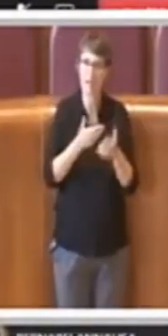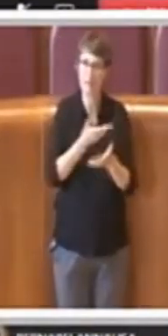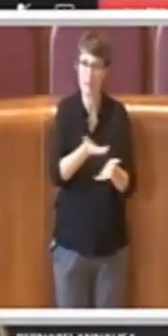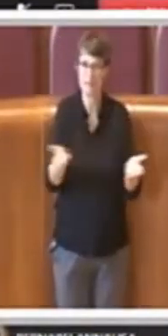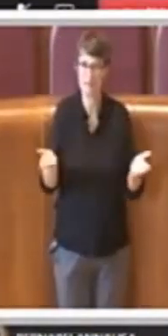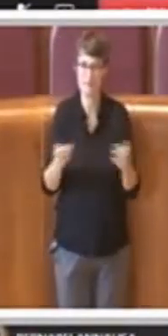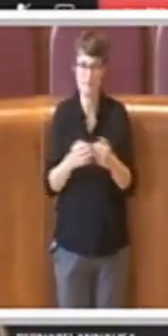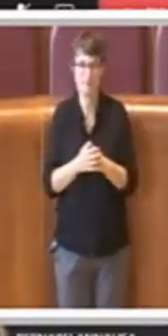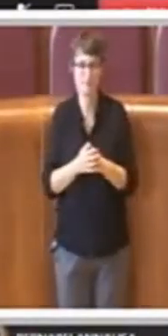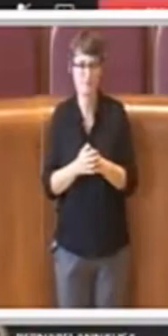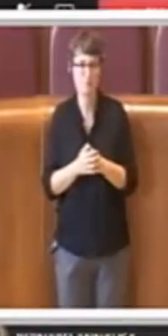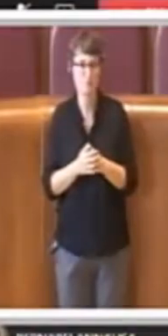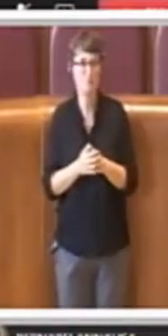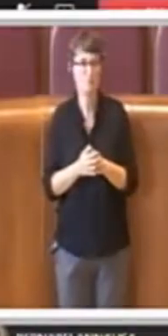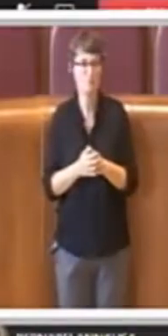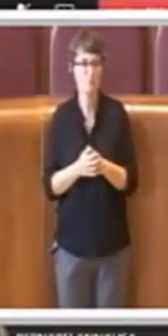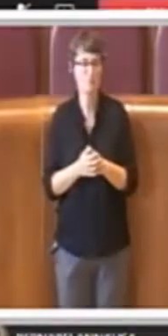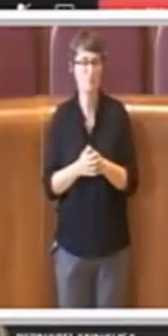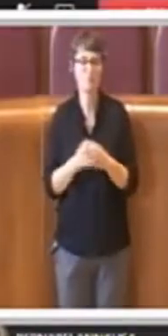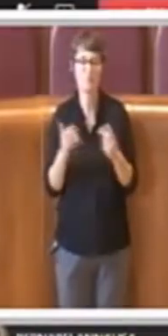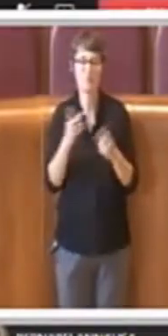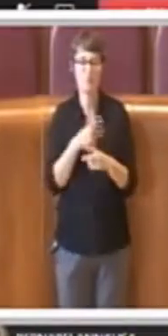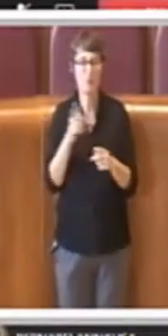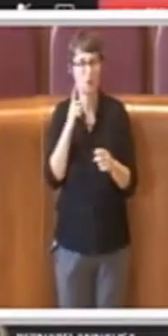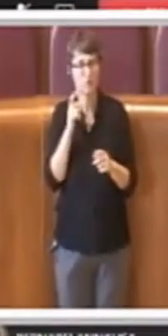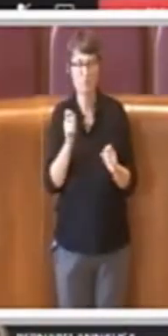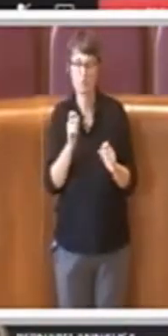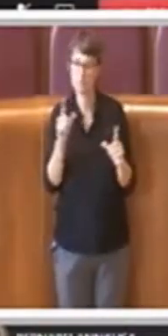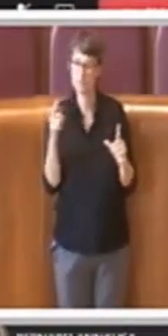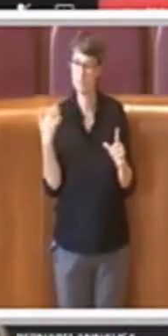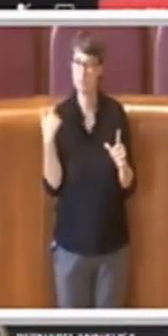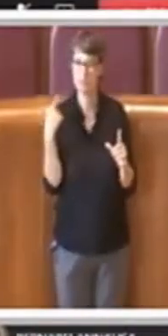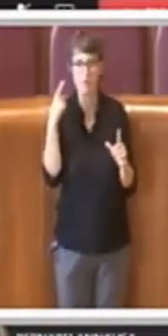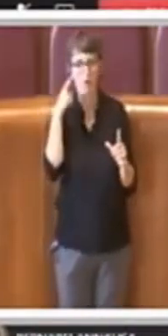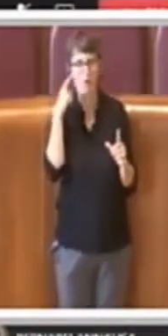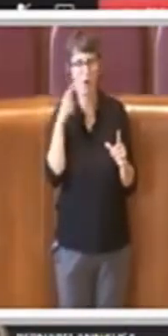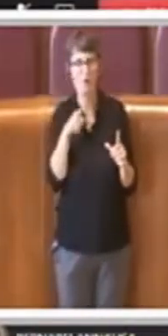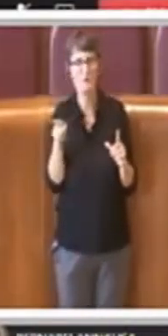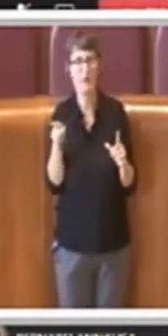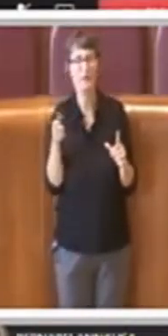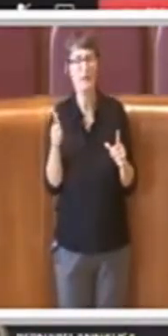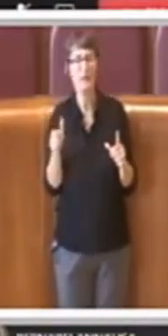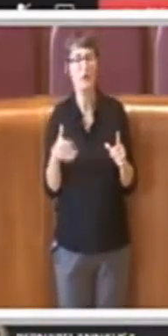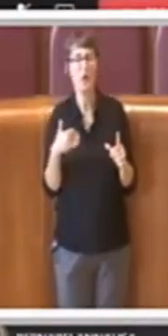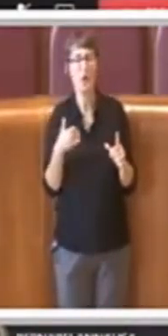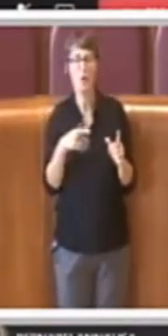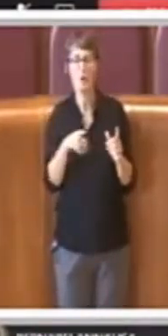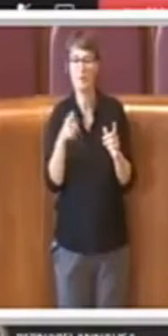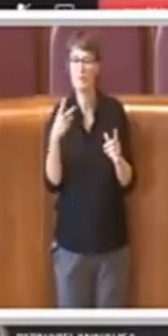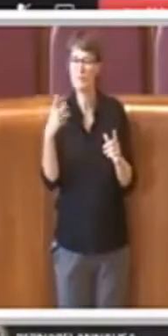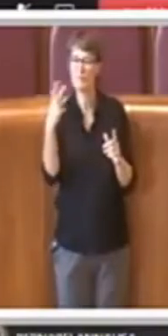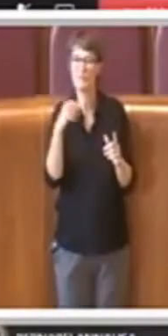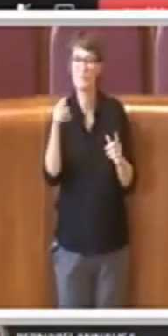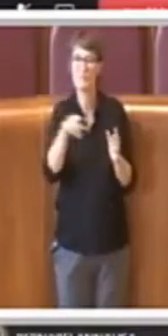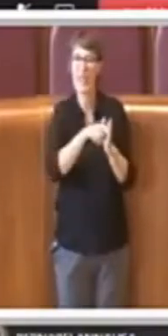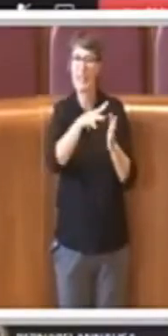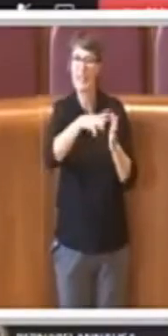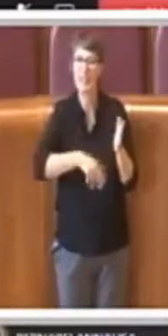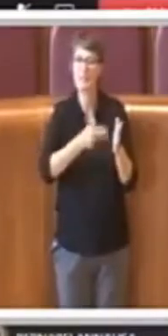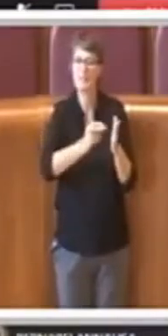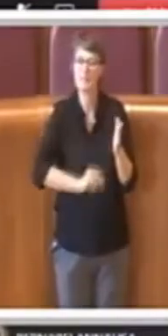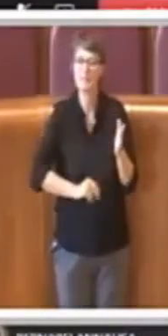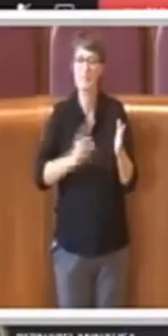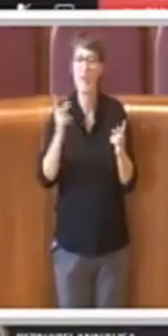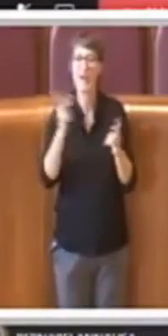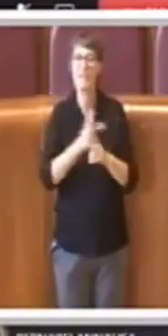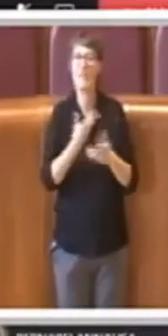si viene a dire che questa delibera è stata fatta non ascoltando i costruttori, che saranno poche le